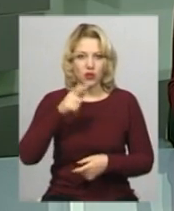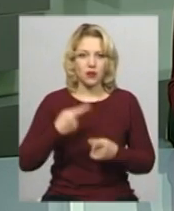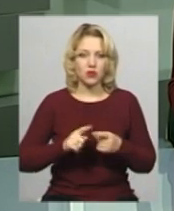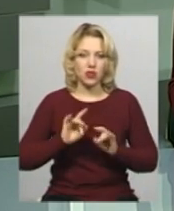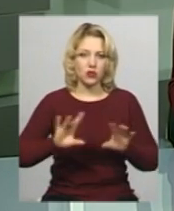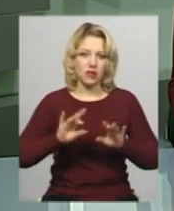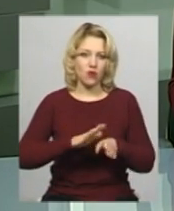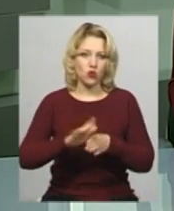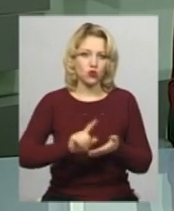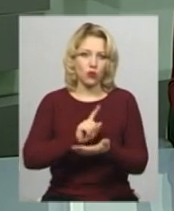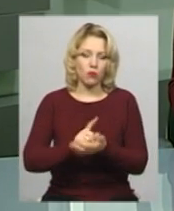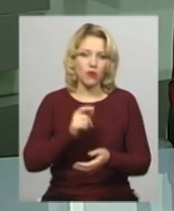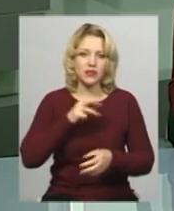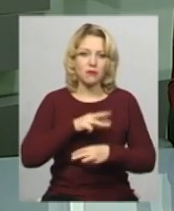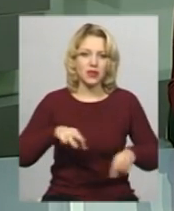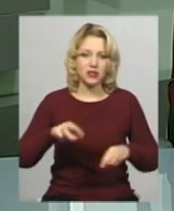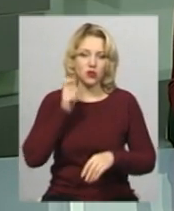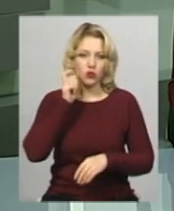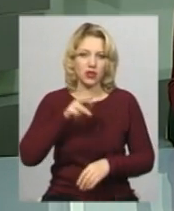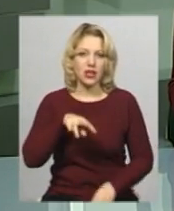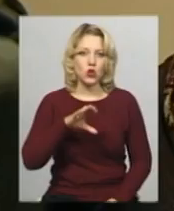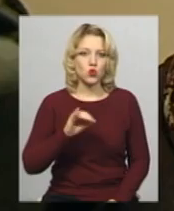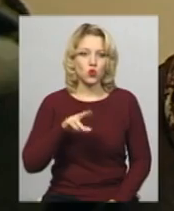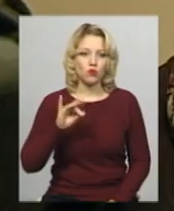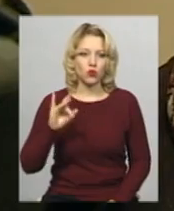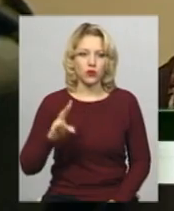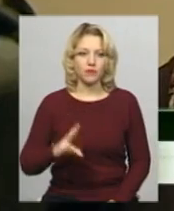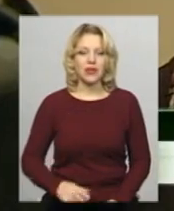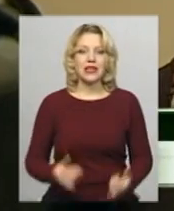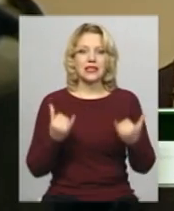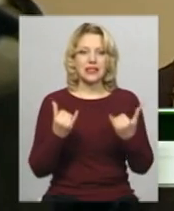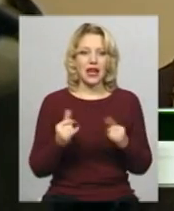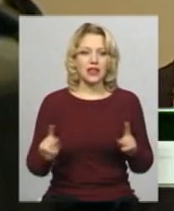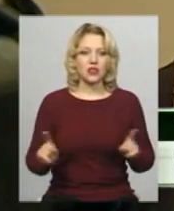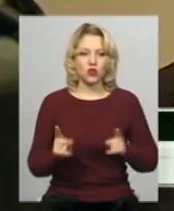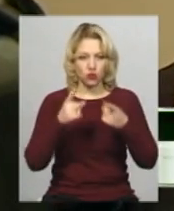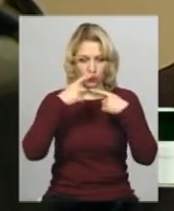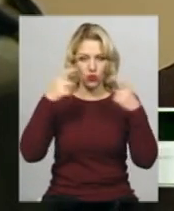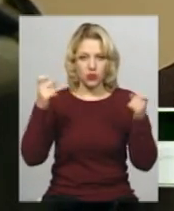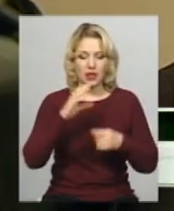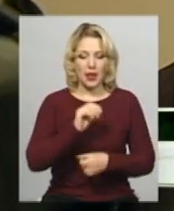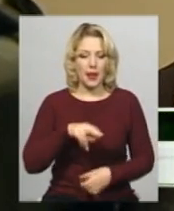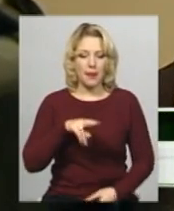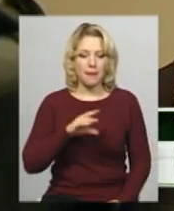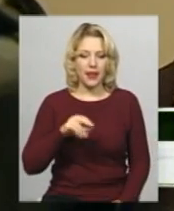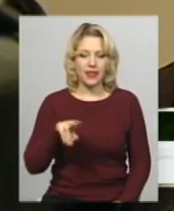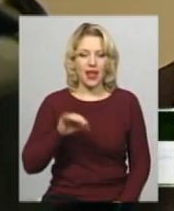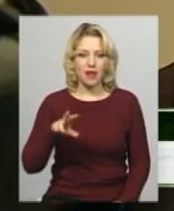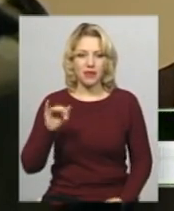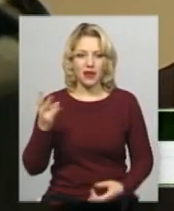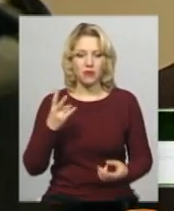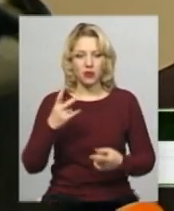'язків міністра охорони здоров'я України Уляна Супрун. Зараз, щоб оголосити епідемію, ми маємо скликати